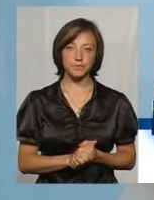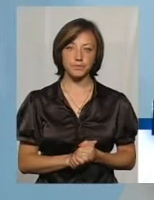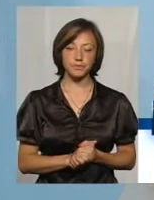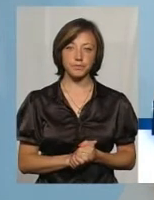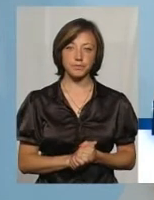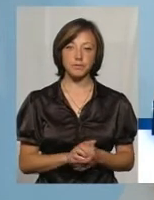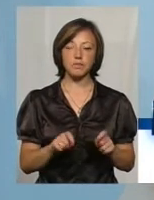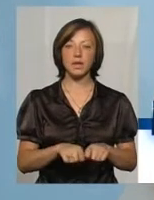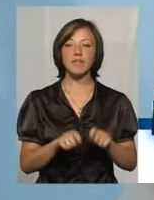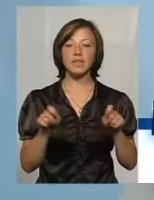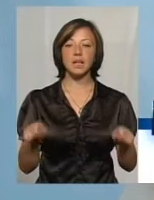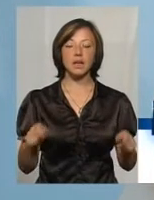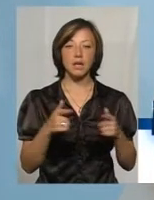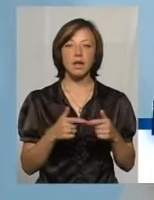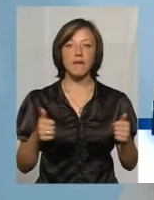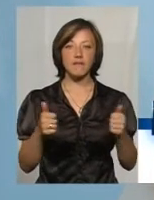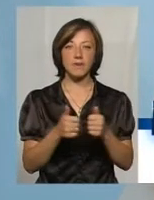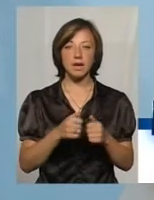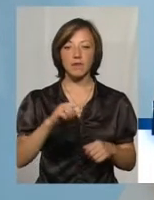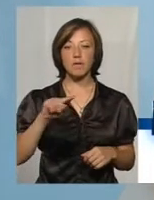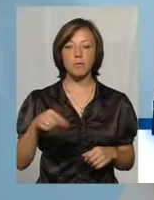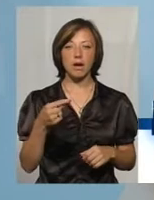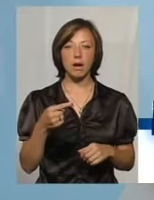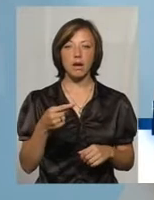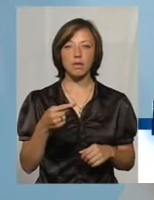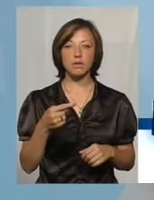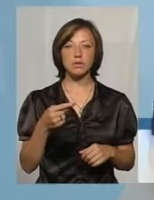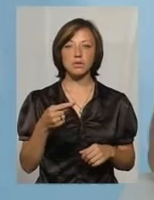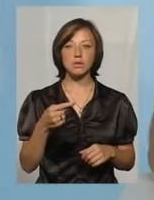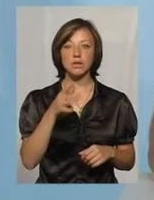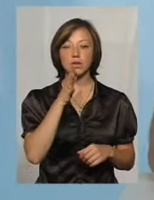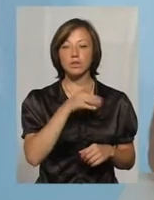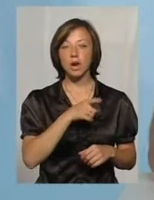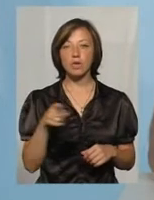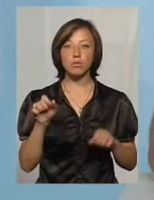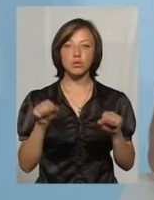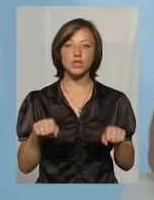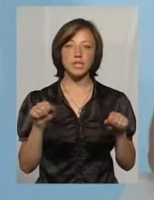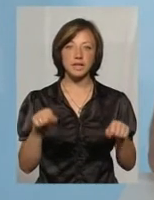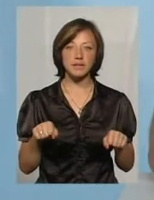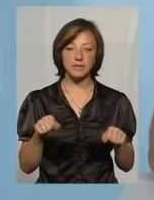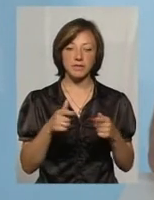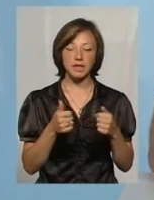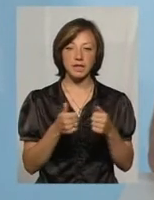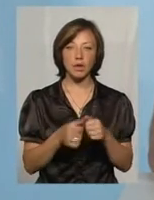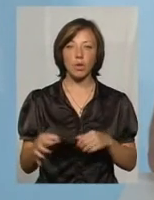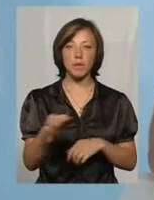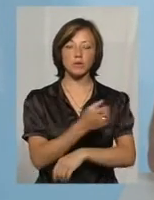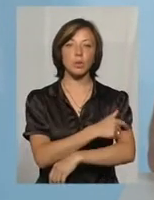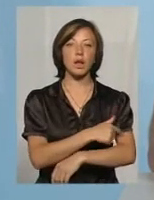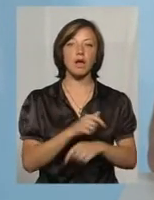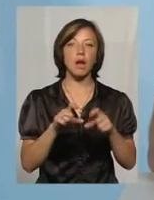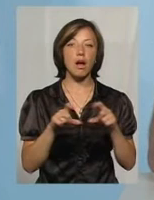Відкриття філії вимагалося часом і можливостями діалізного відділення Хмельницької обласної лікарні.